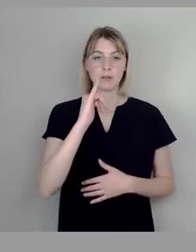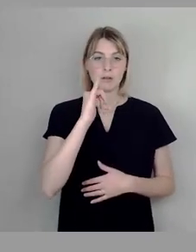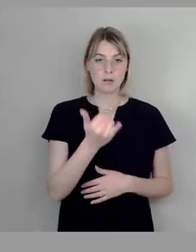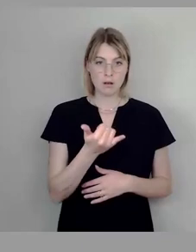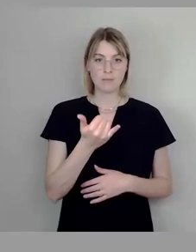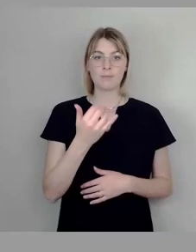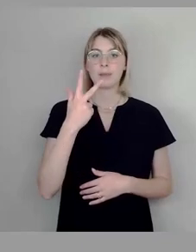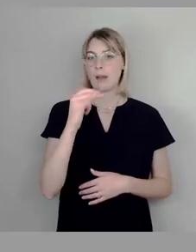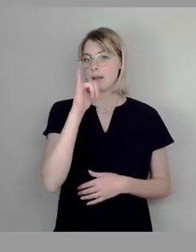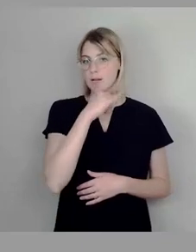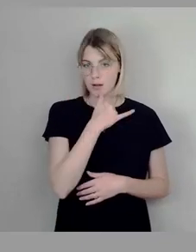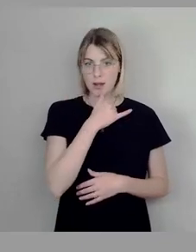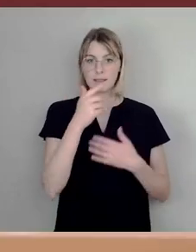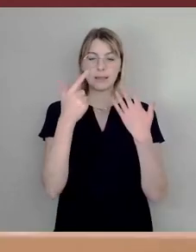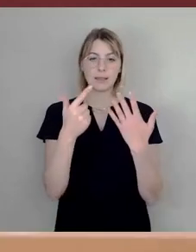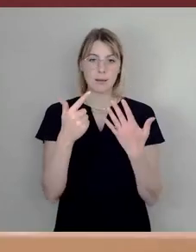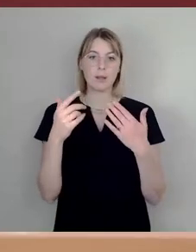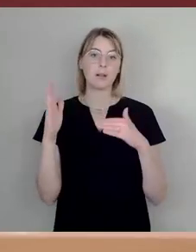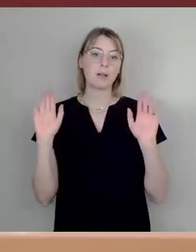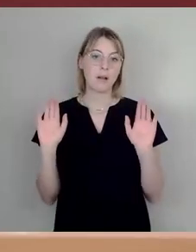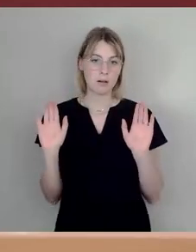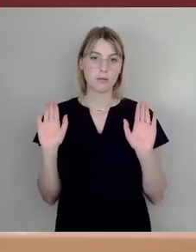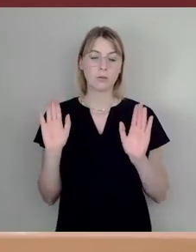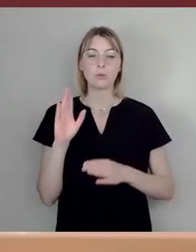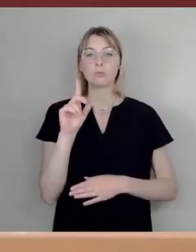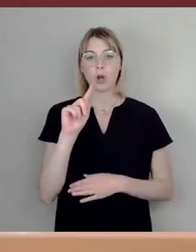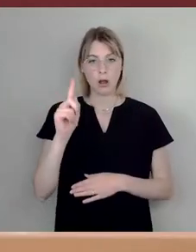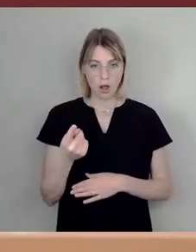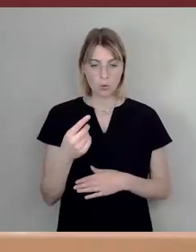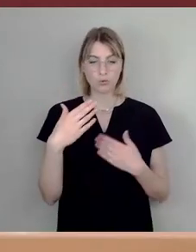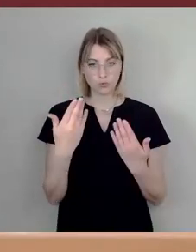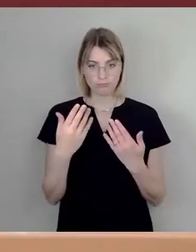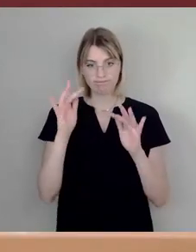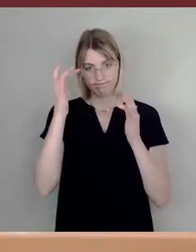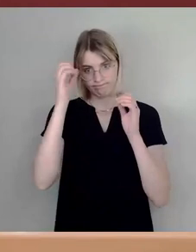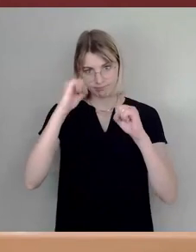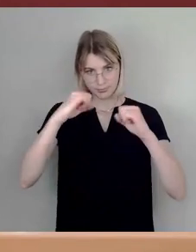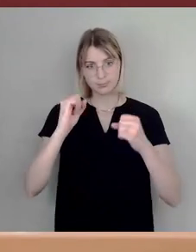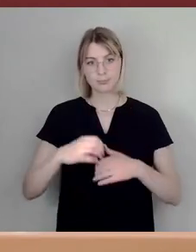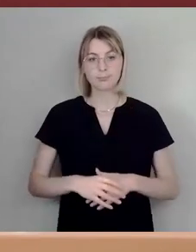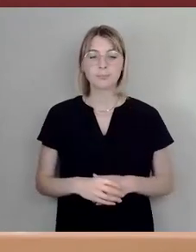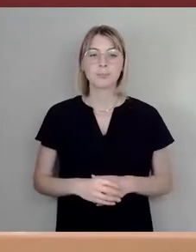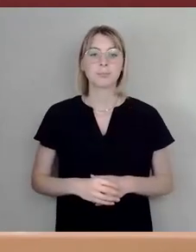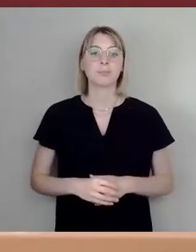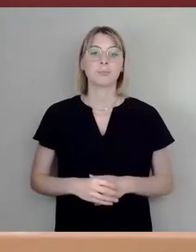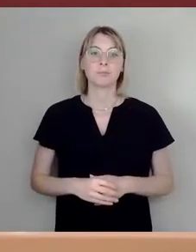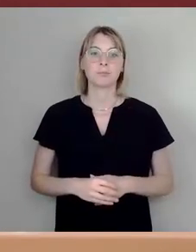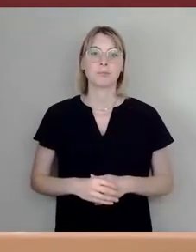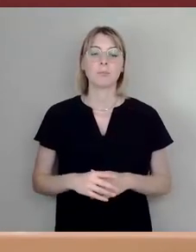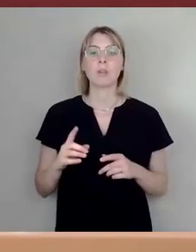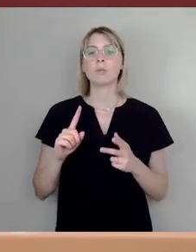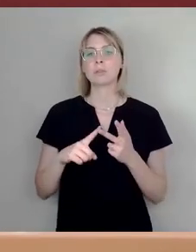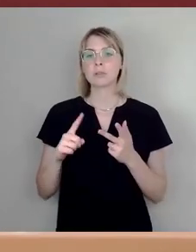43 Ja, drei Nein, sieben Enthaltungen. Damit auch so stattgegeben und dann war nach gebeten worden, den Punkt